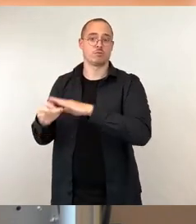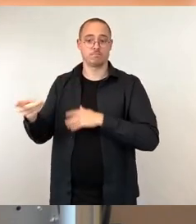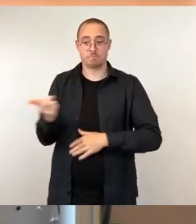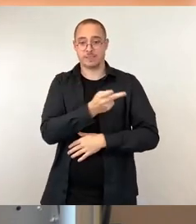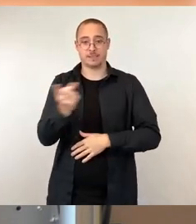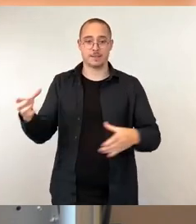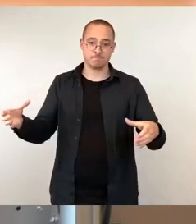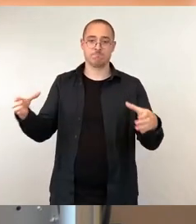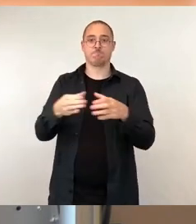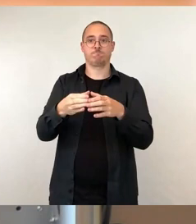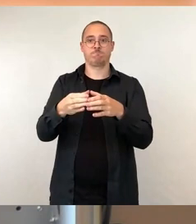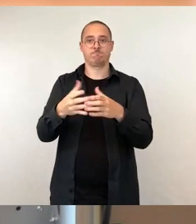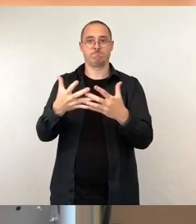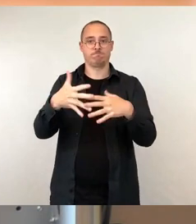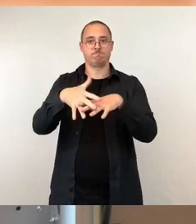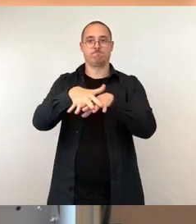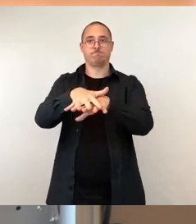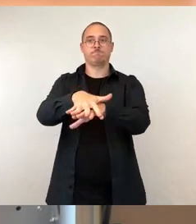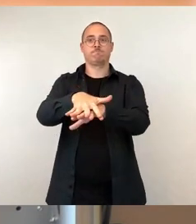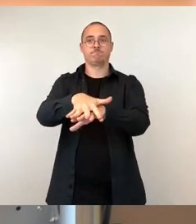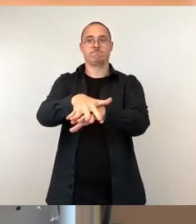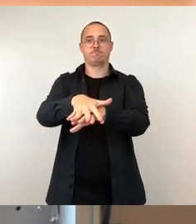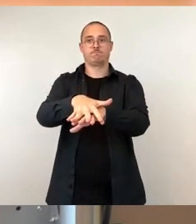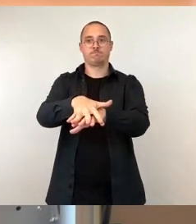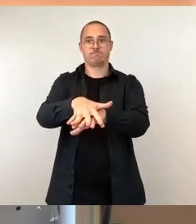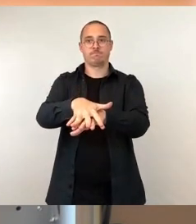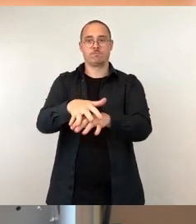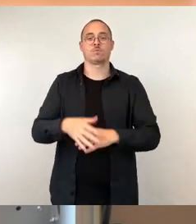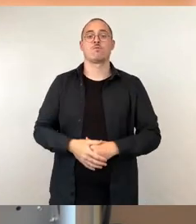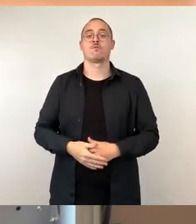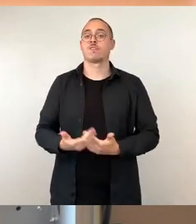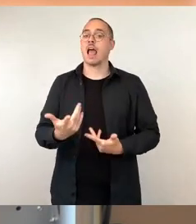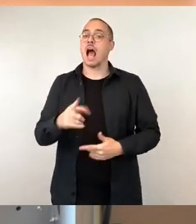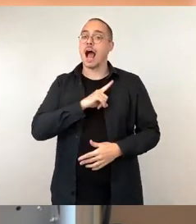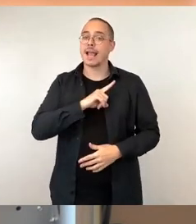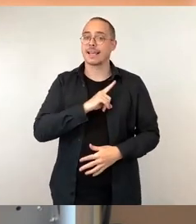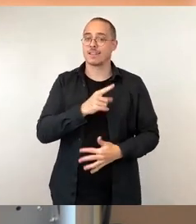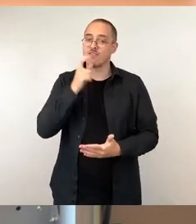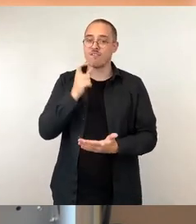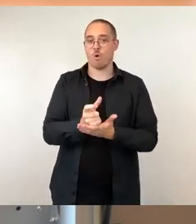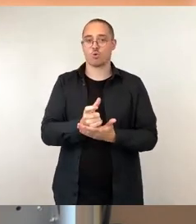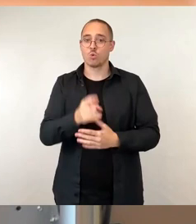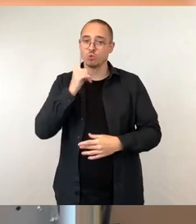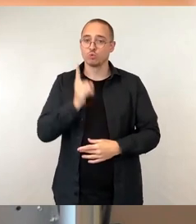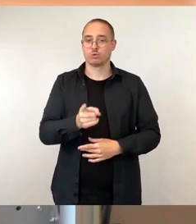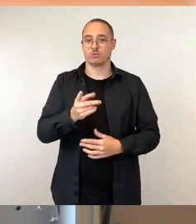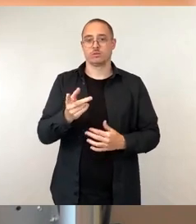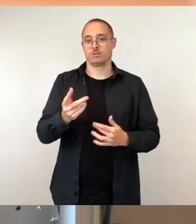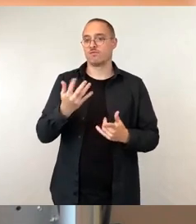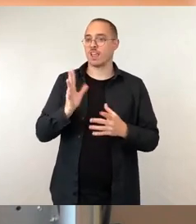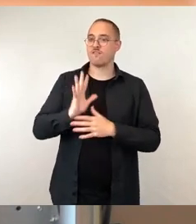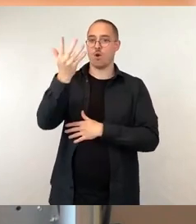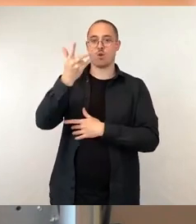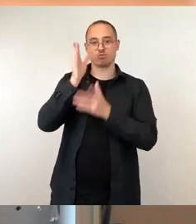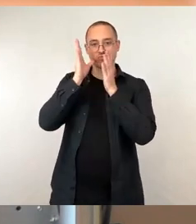Eigenverantwortung und Erfolgsorientierung sind Dinge, die nicht nur etwas mit Arbeitsmarktpolitik zu tun haben, die gibt es in der